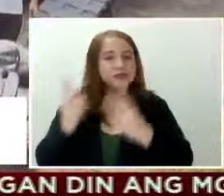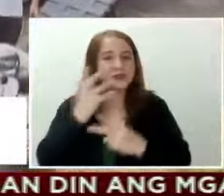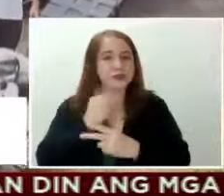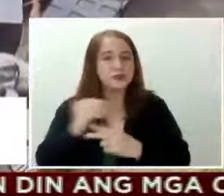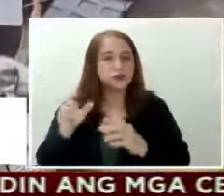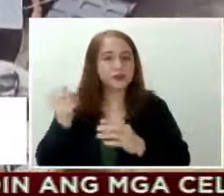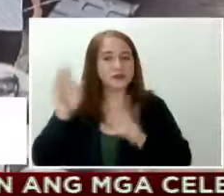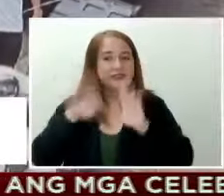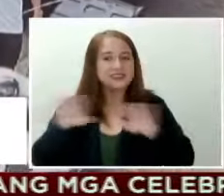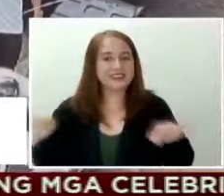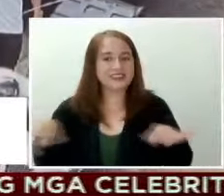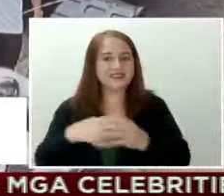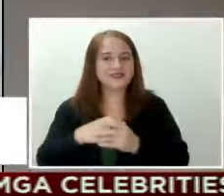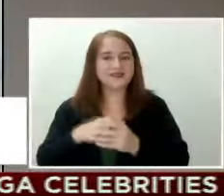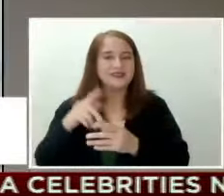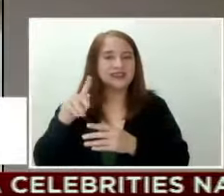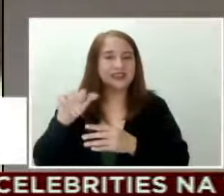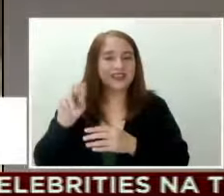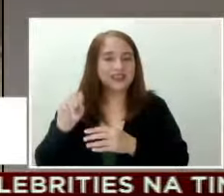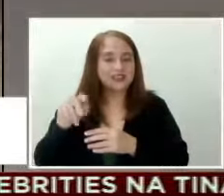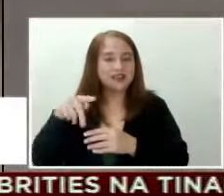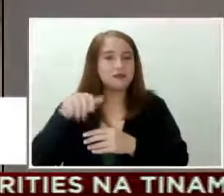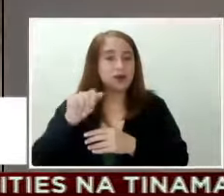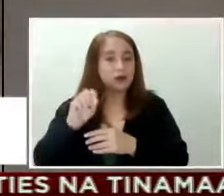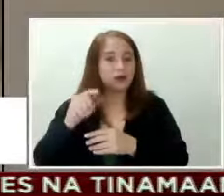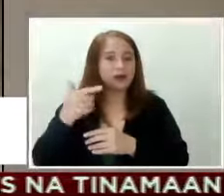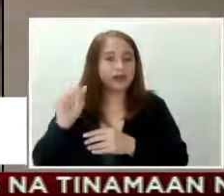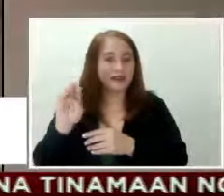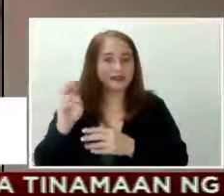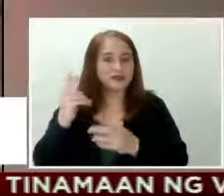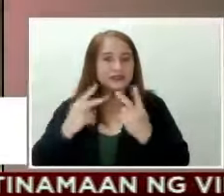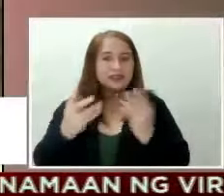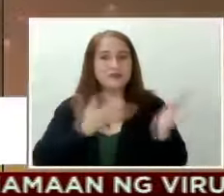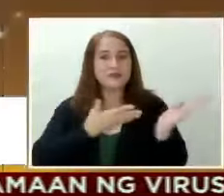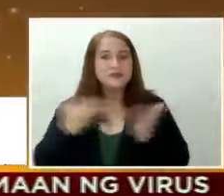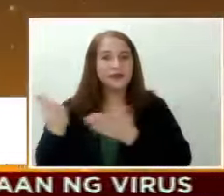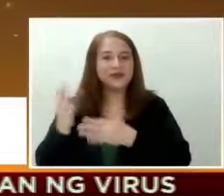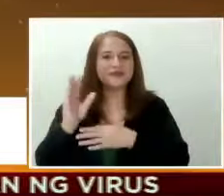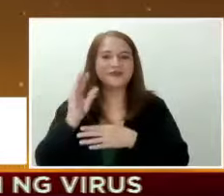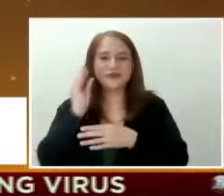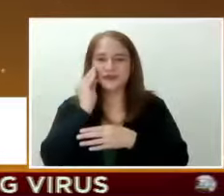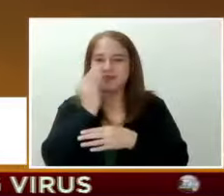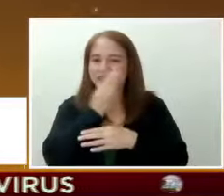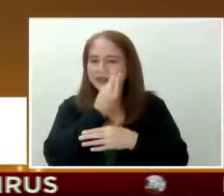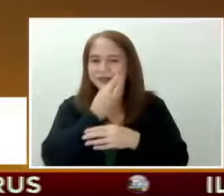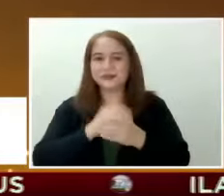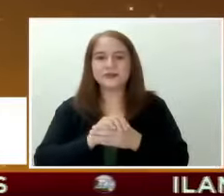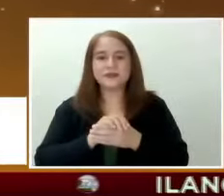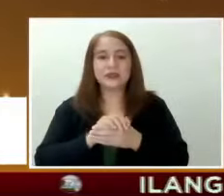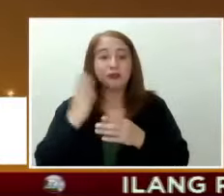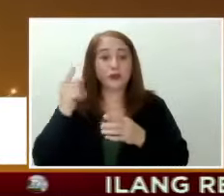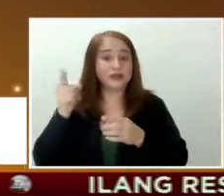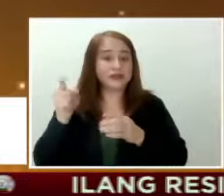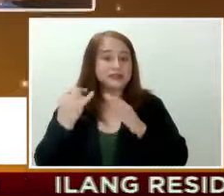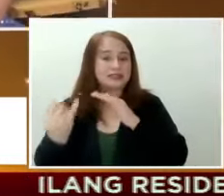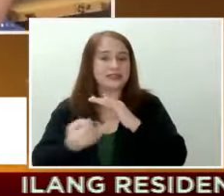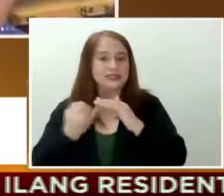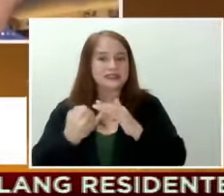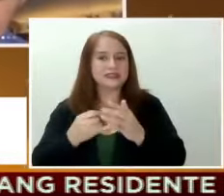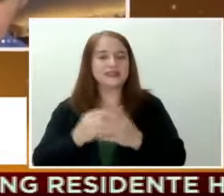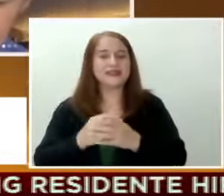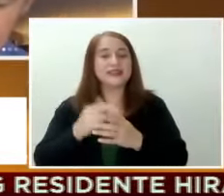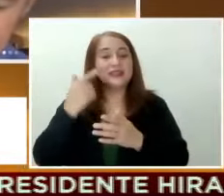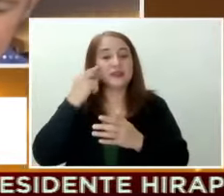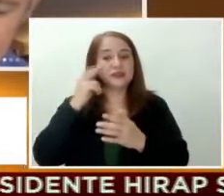anak na si Nakiana, Paolo at Gab na dinalhan pa siya ng bulaklak. Habang naka-isolate, kinantahan siya ni Gary